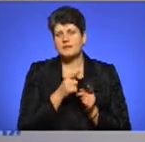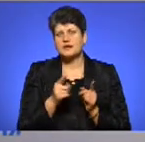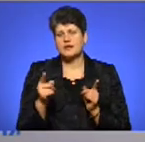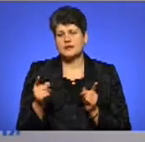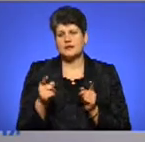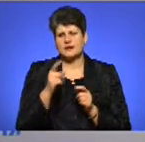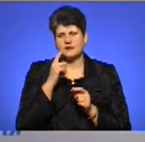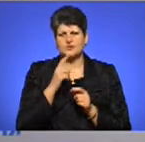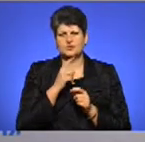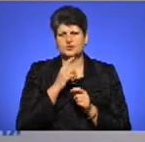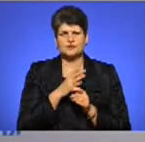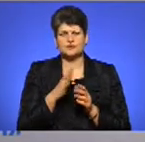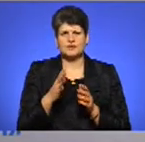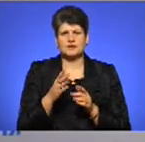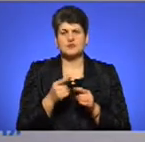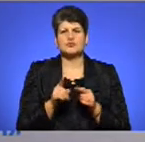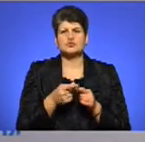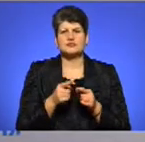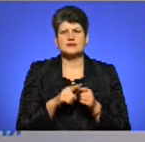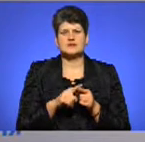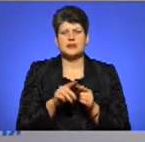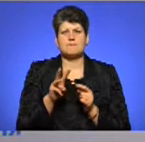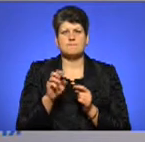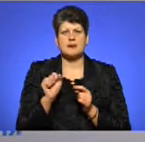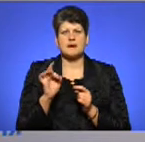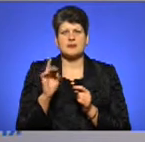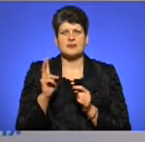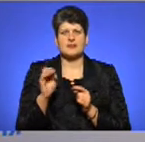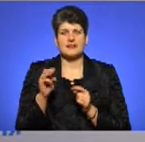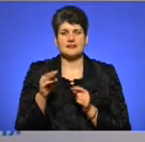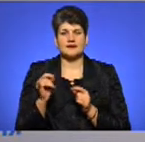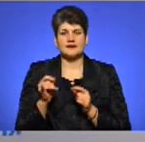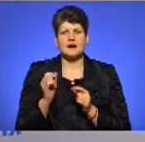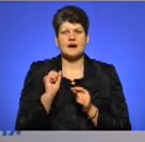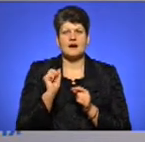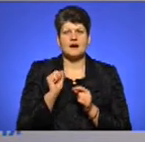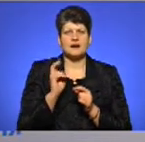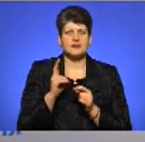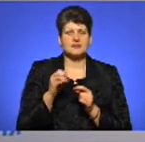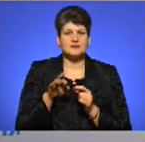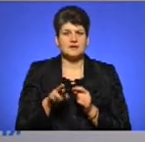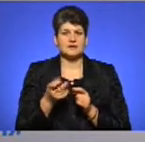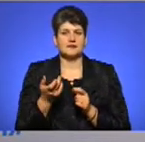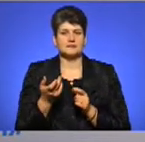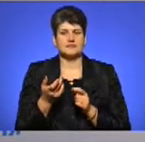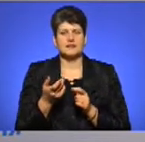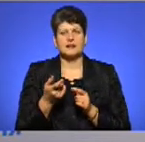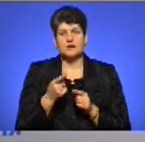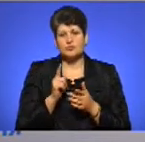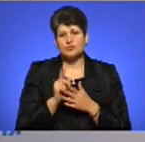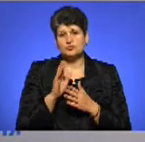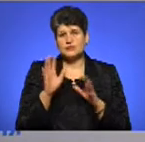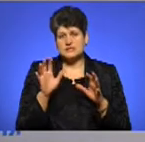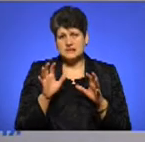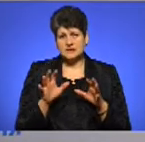маркетинги, по відношенню до народу, тобто це якась акція, бонуси. Це сміх. Має бути законний, має бути